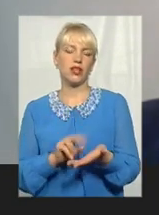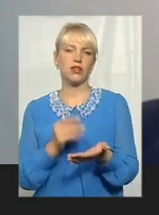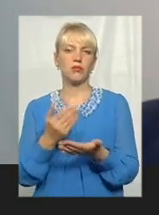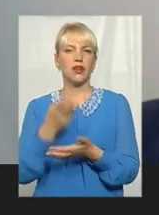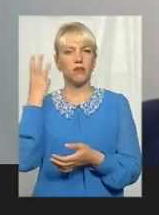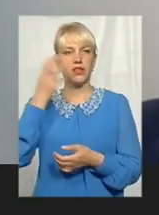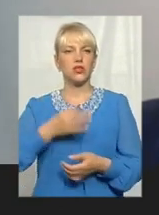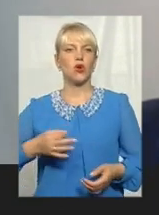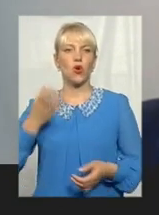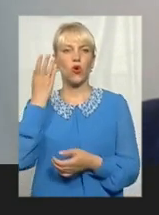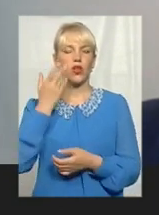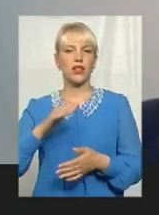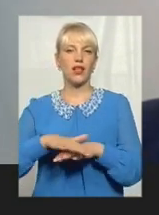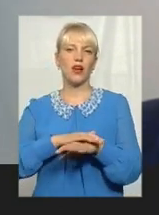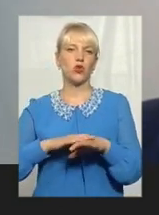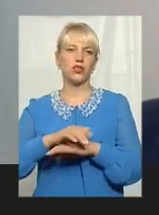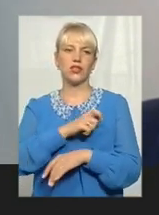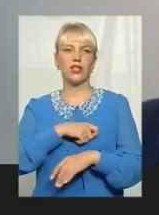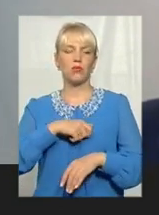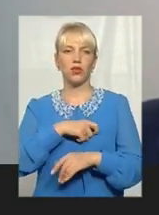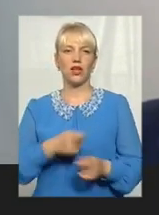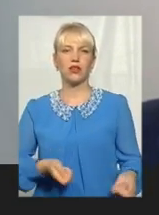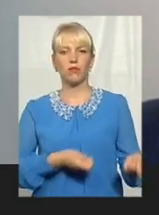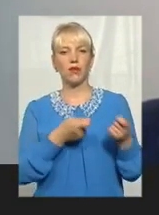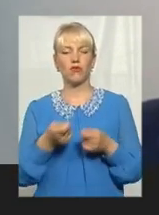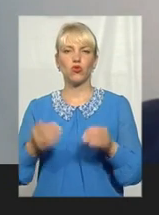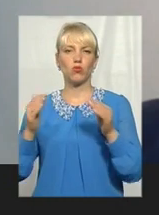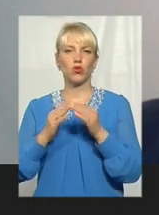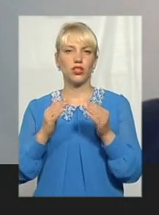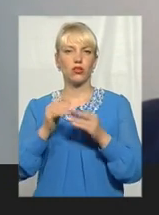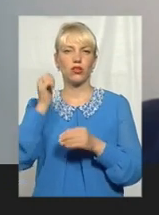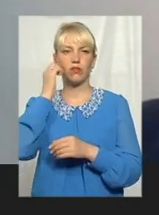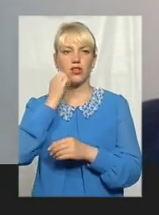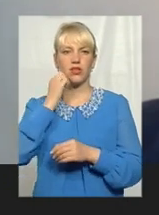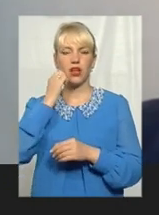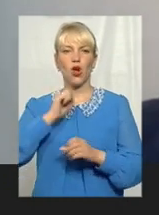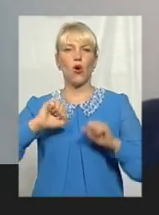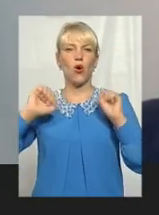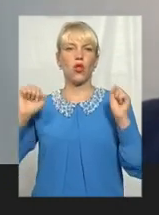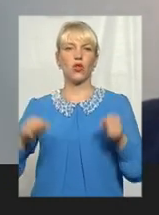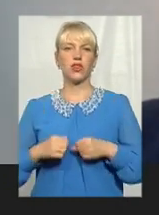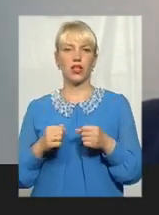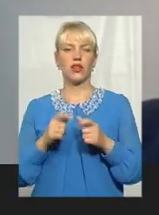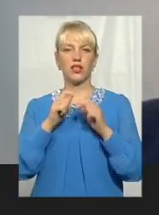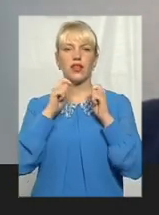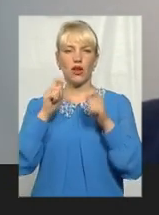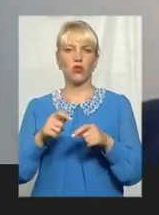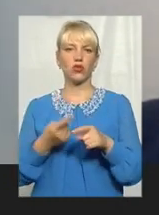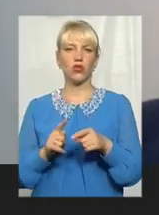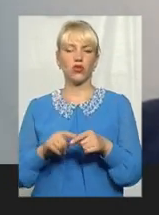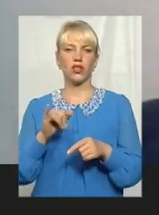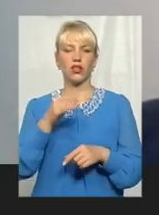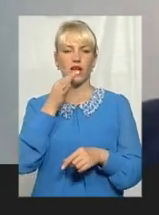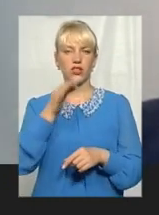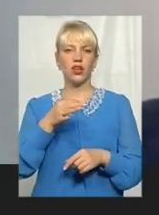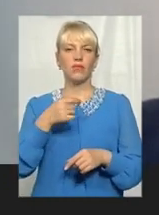області, коли народний депутат привозить в будинок престарілих холодильник, доробє його і каже, я от